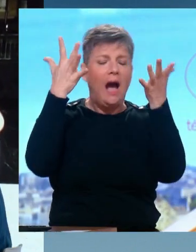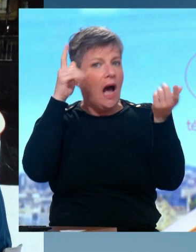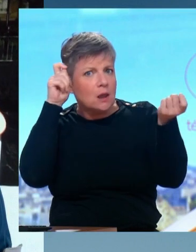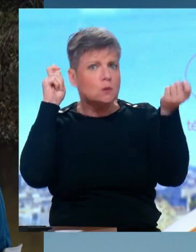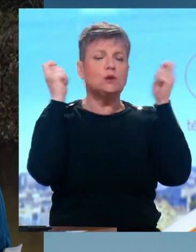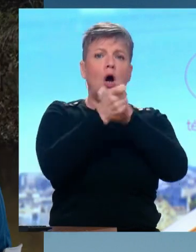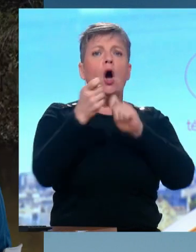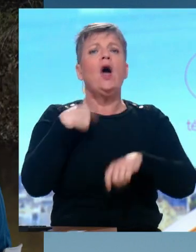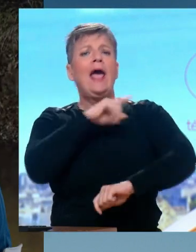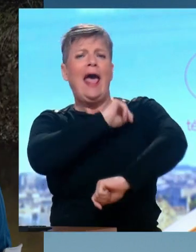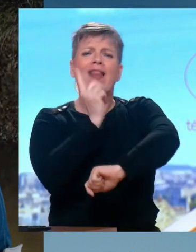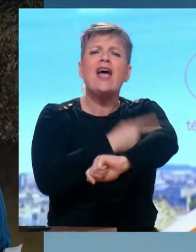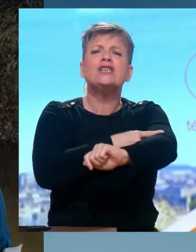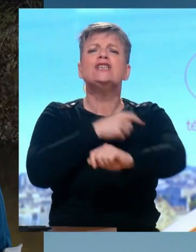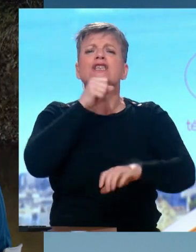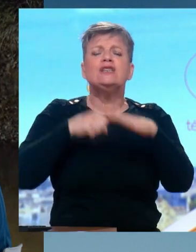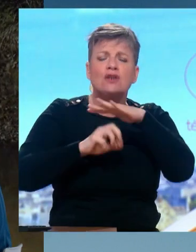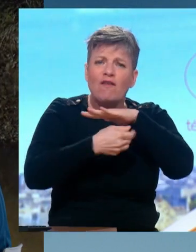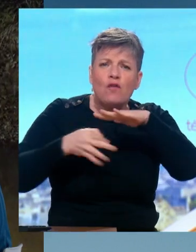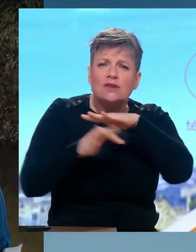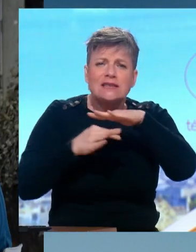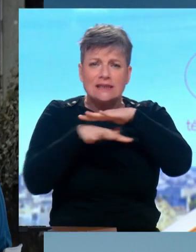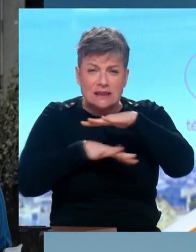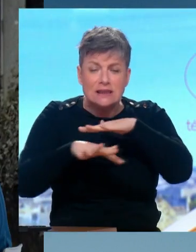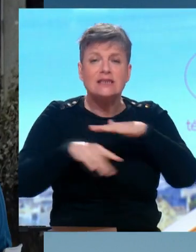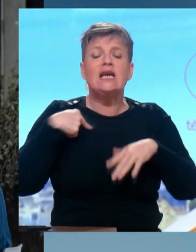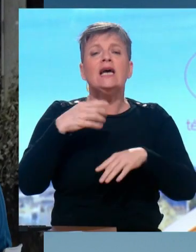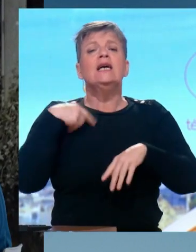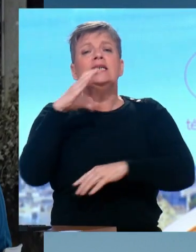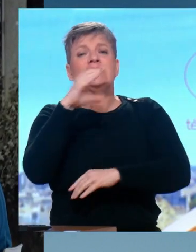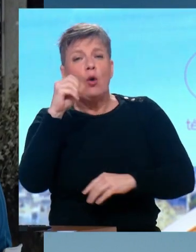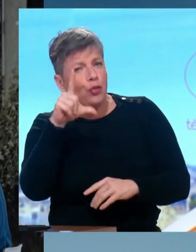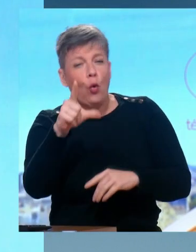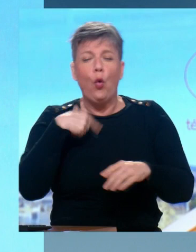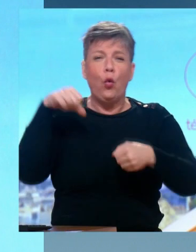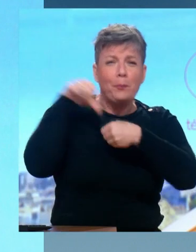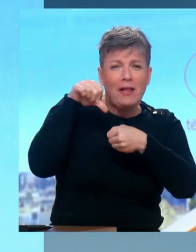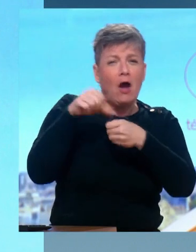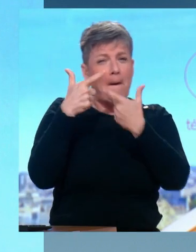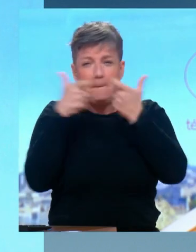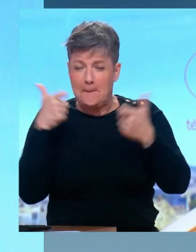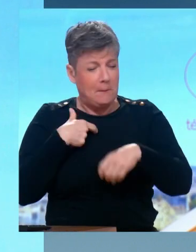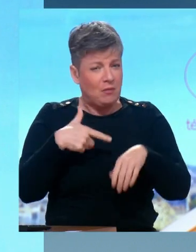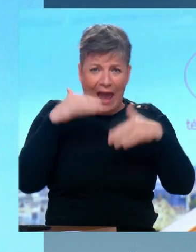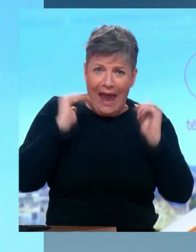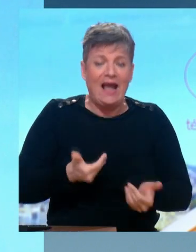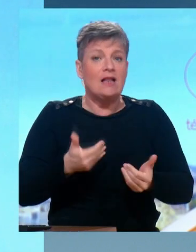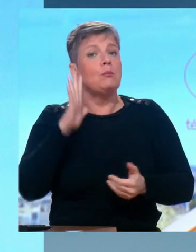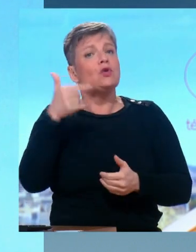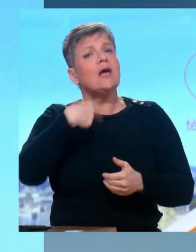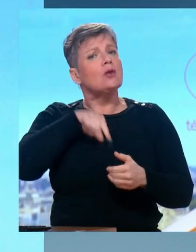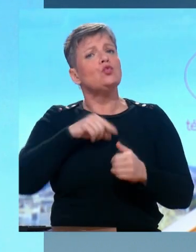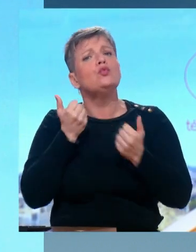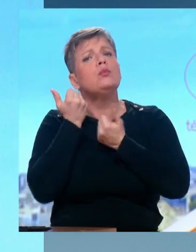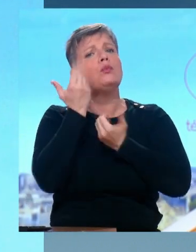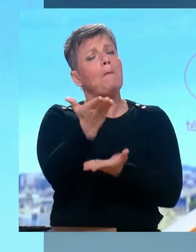énergies fossiles, pour arrêter d'émettre autant de tonnes de carbone, de CO2, tous les ans. C'est pour ça que nous avons présenté un plan climat au